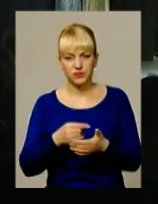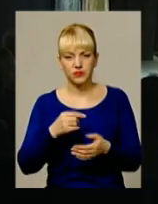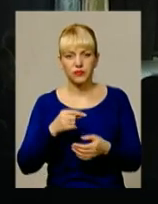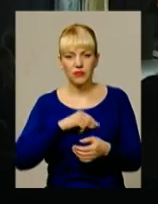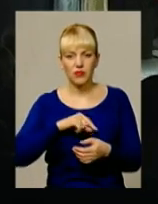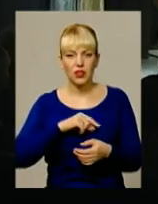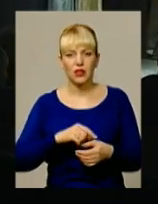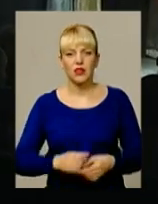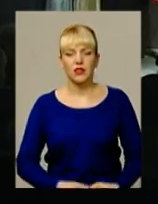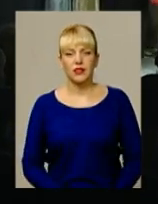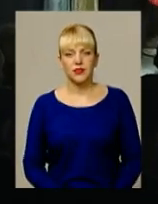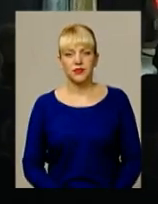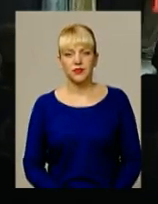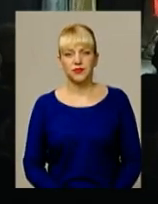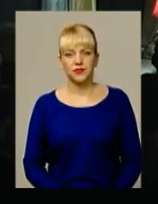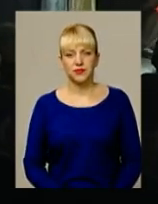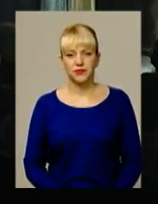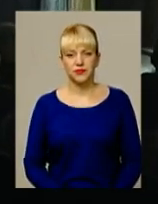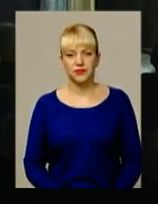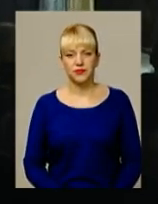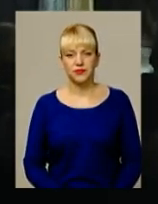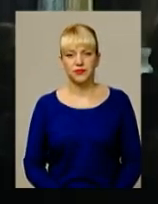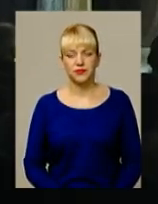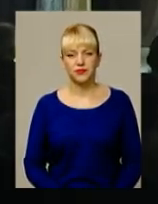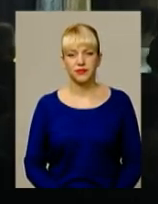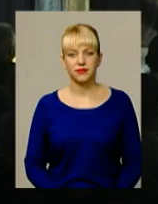Матросов, Юрій Чорний для інформаційного випуску.